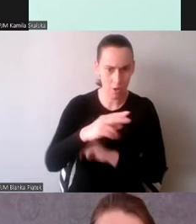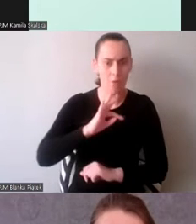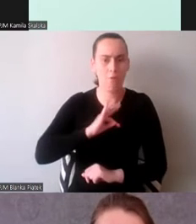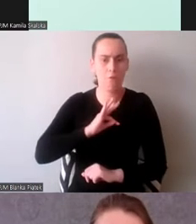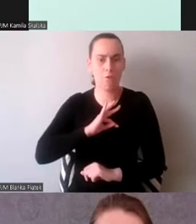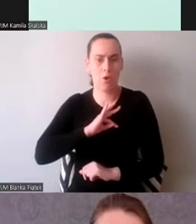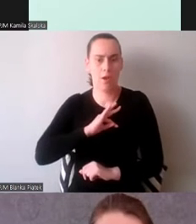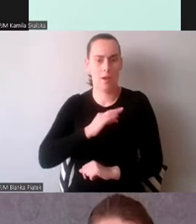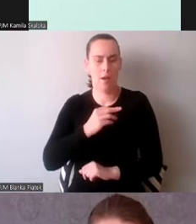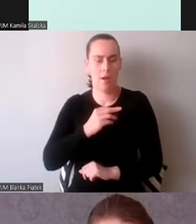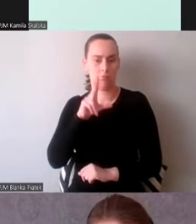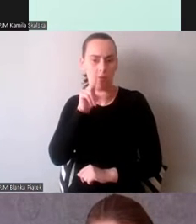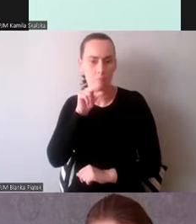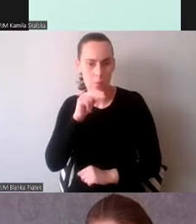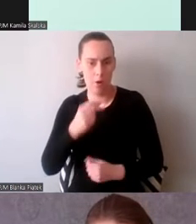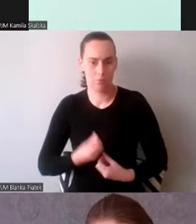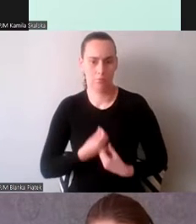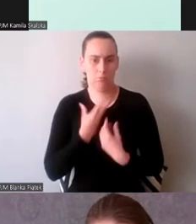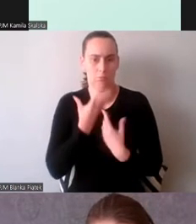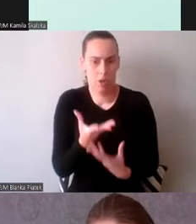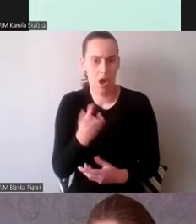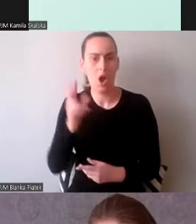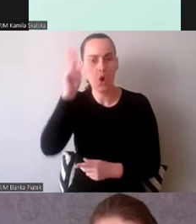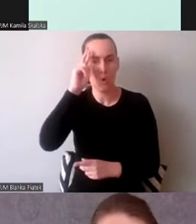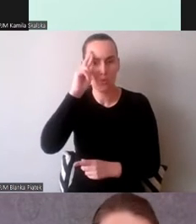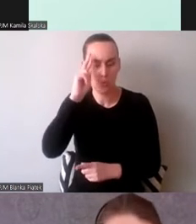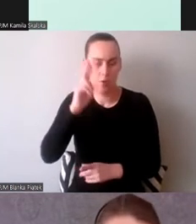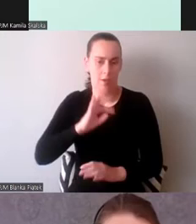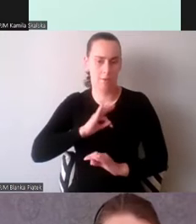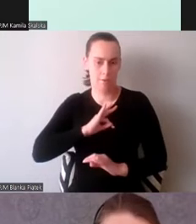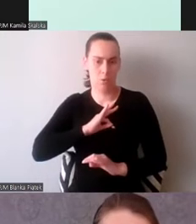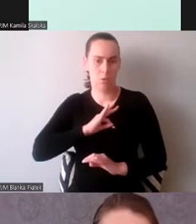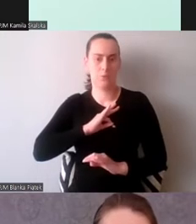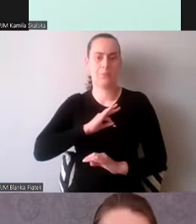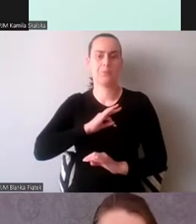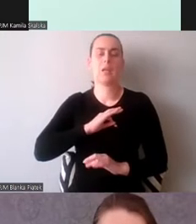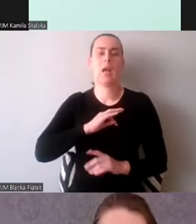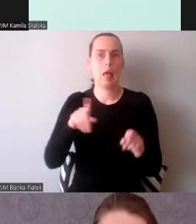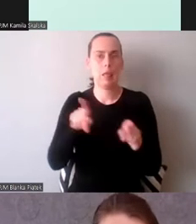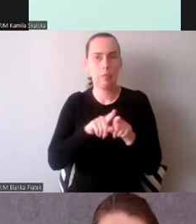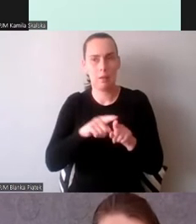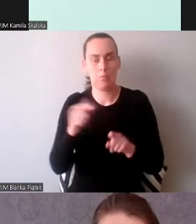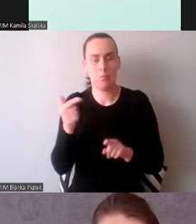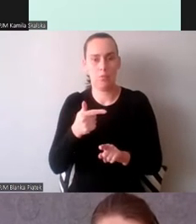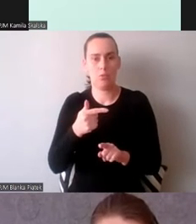wypowiedzi, tak jak w każdym typie tłumaczenia ustnego, ale musi też monitorować